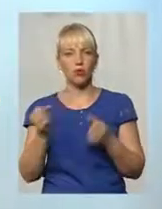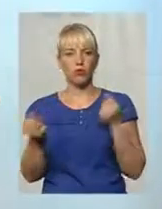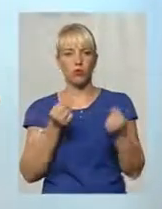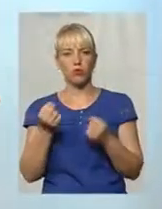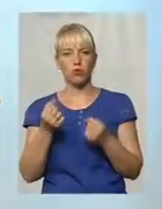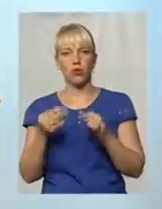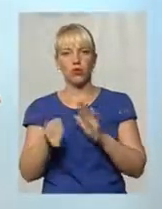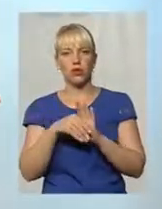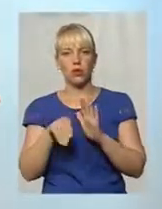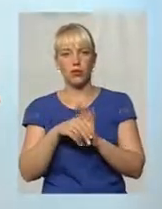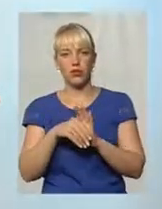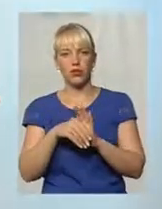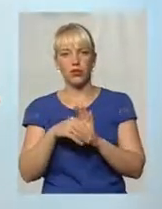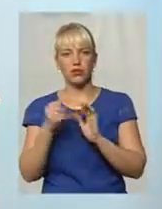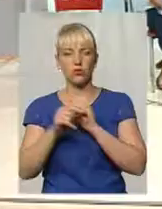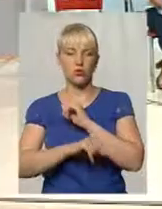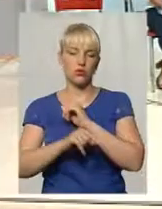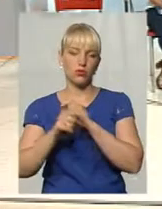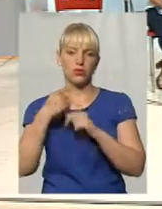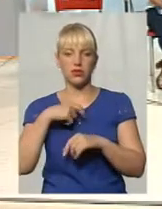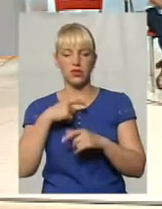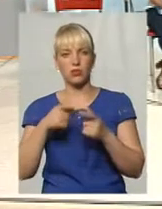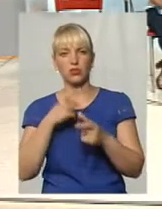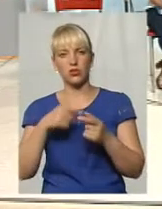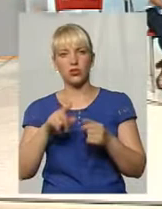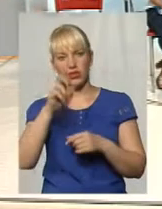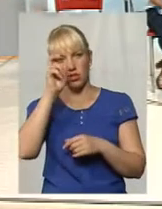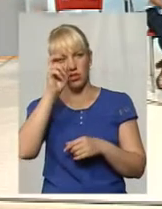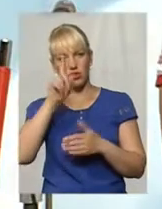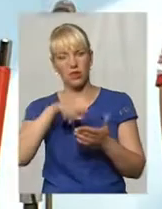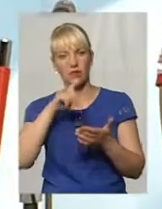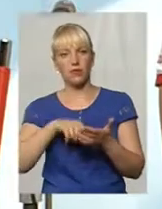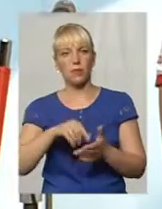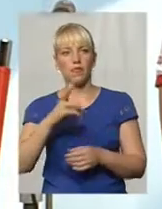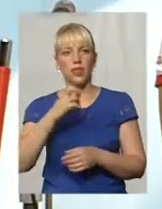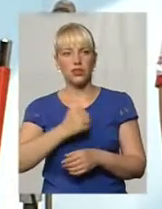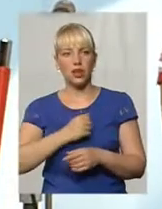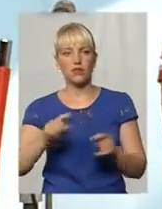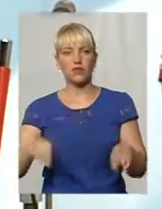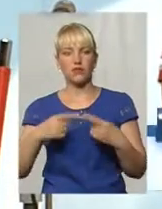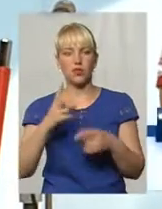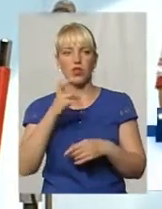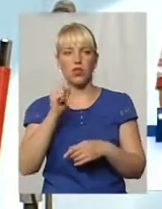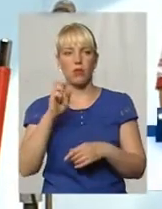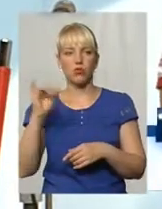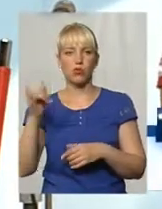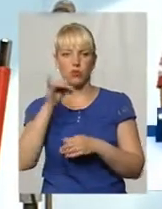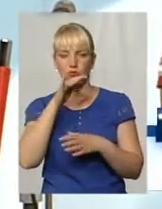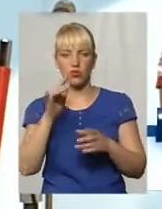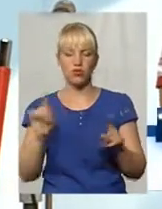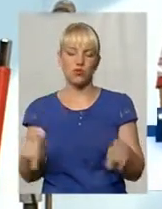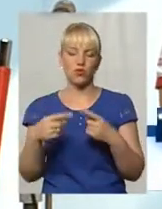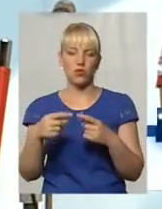хабарництвом, корупцією, з себе, чи все-таки з державних чиновників? На жаль, створення НАБУ не може вирішити питання